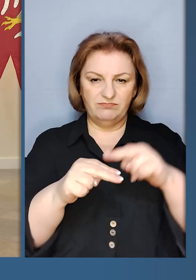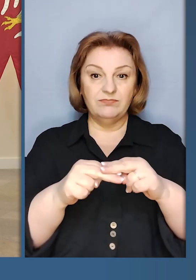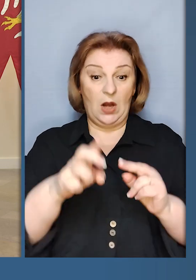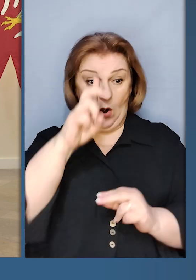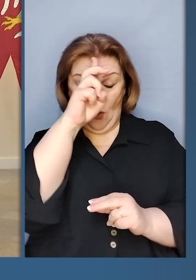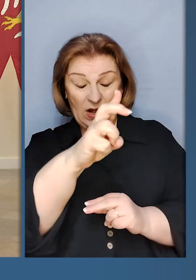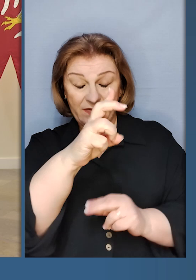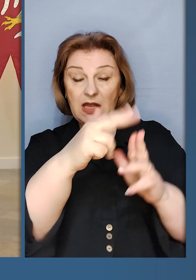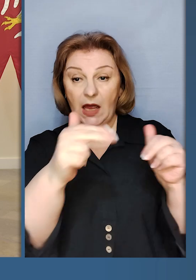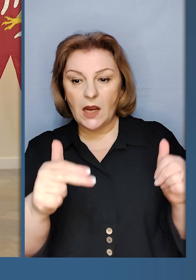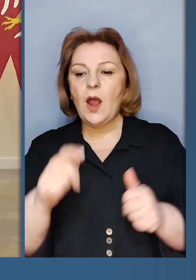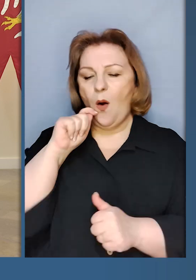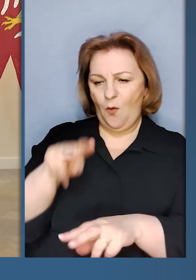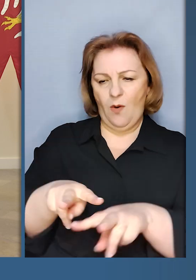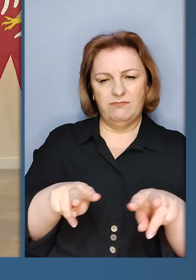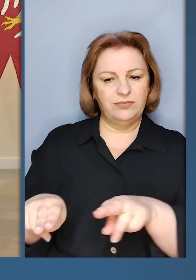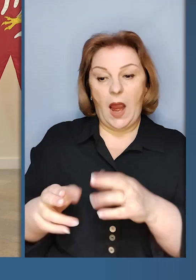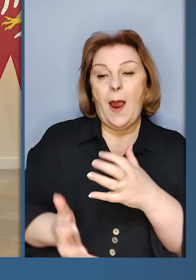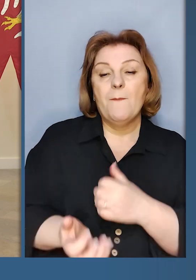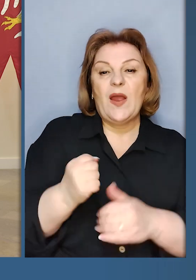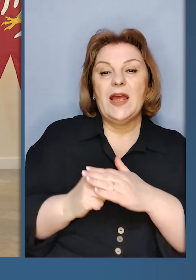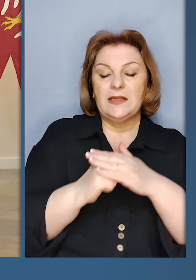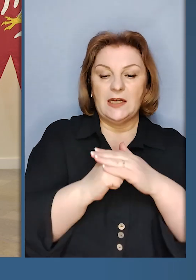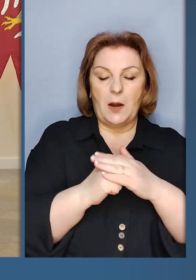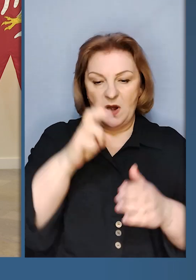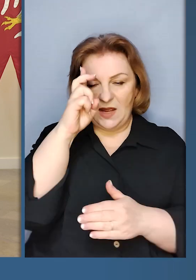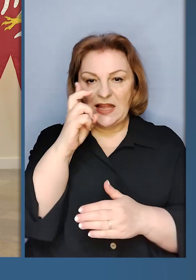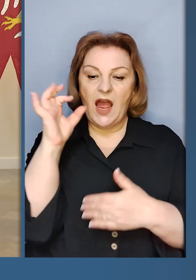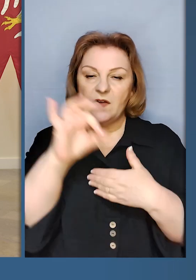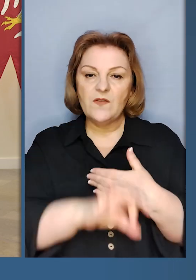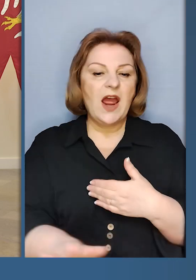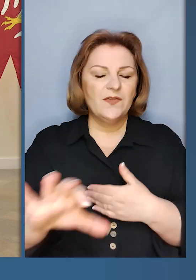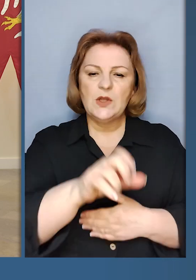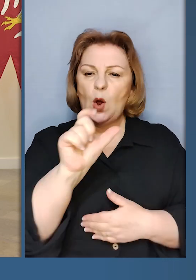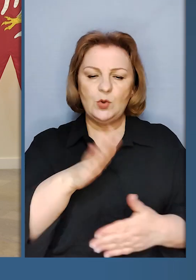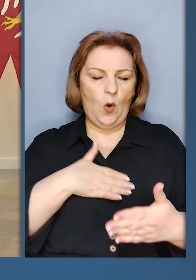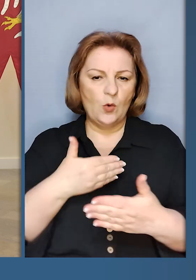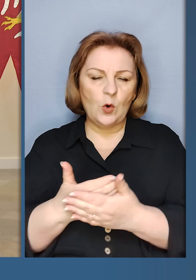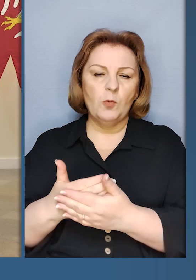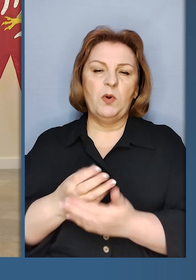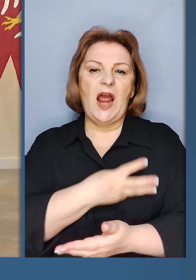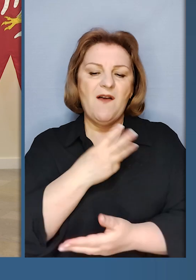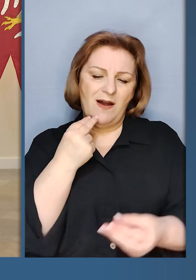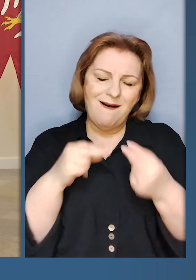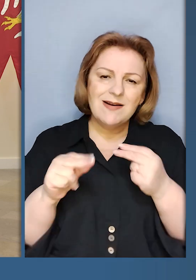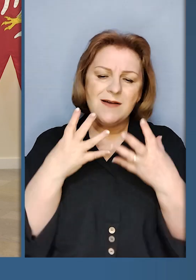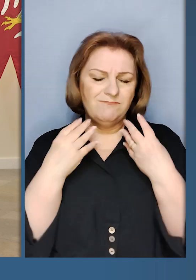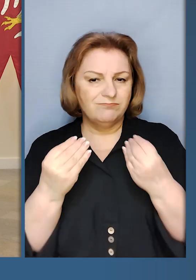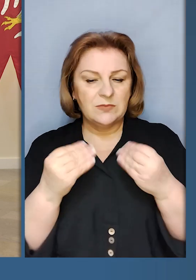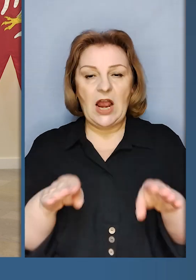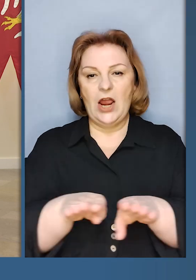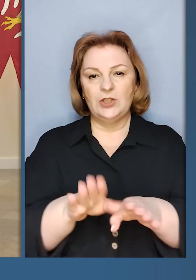замок, так і Україна при підтримці держав загоду, всіх людей доброї волі, відбудується кращею, красивішою,